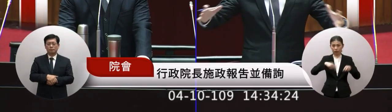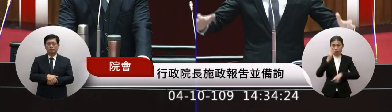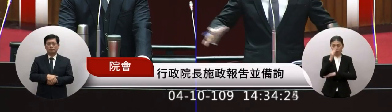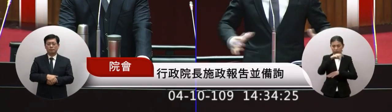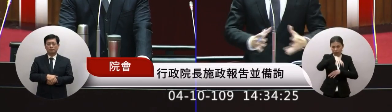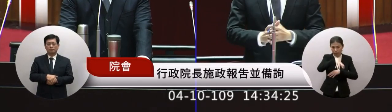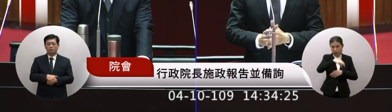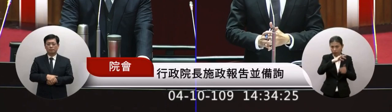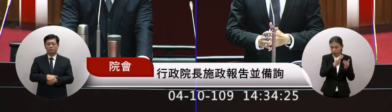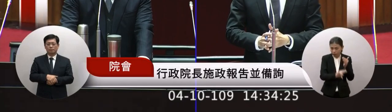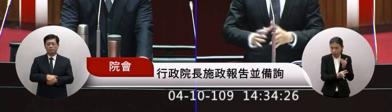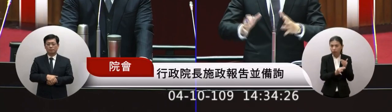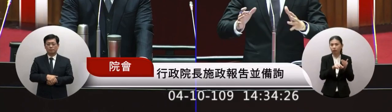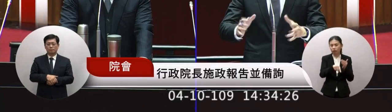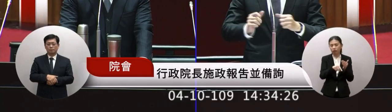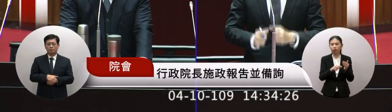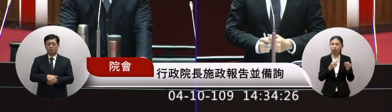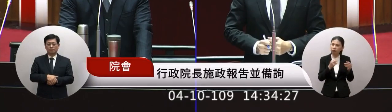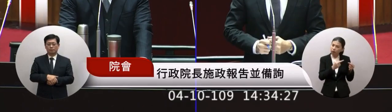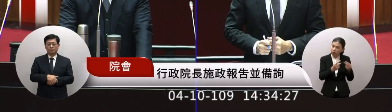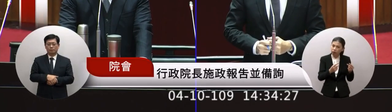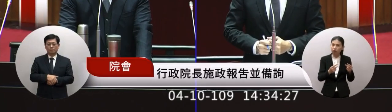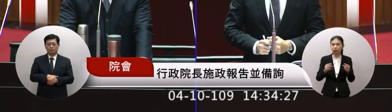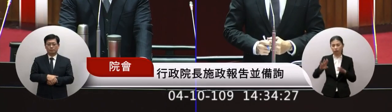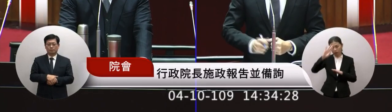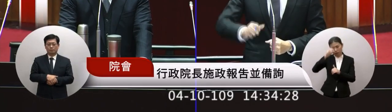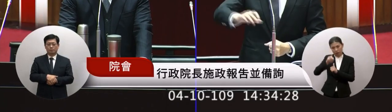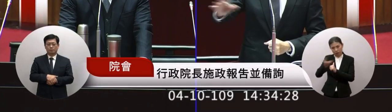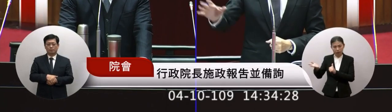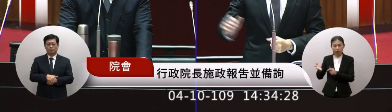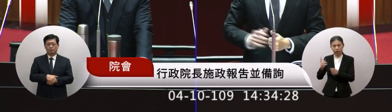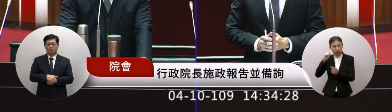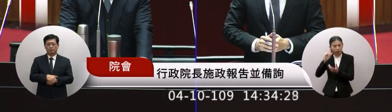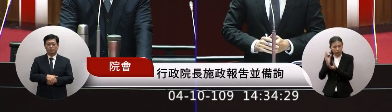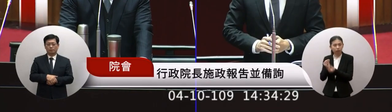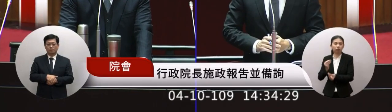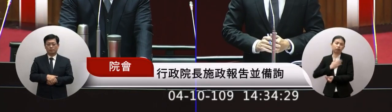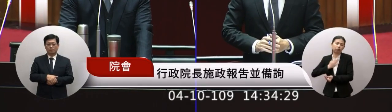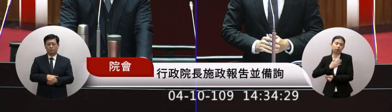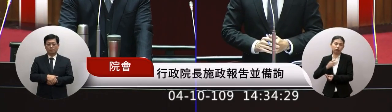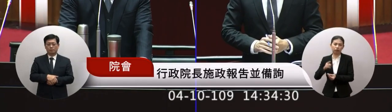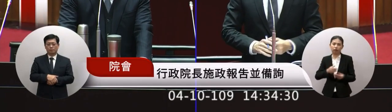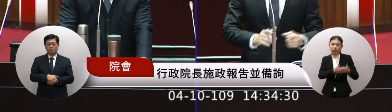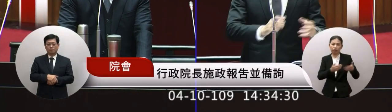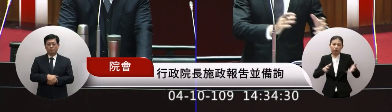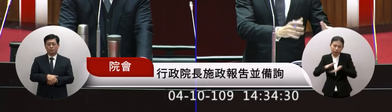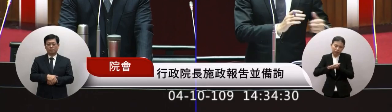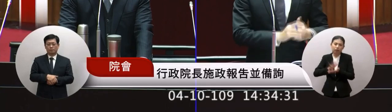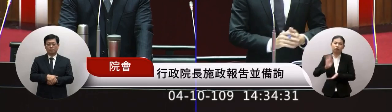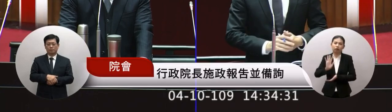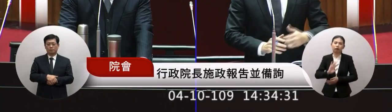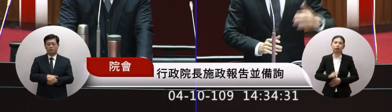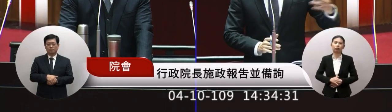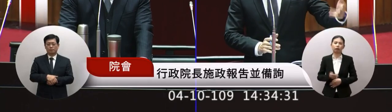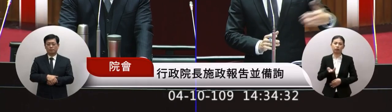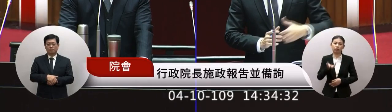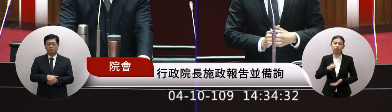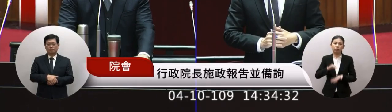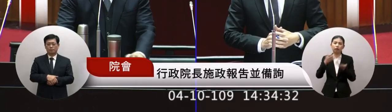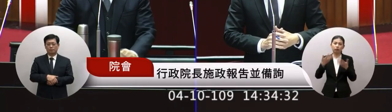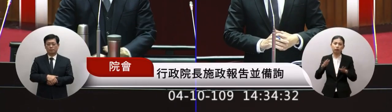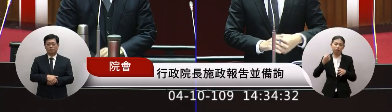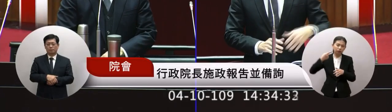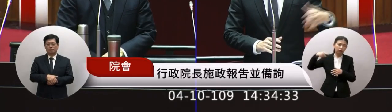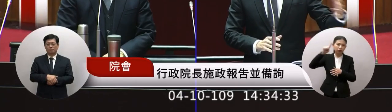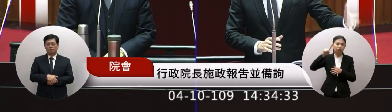我們都看到整個台灣人我們的共識很清楚不要跟中國這個南作會但是其實除了我剛才說我們上